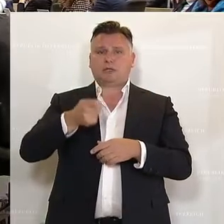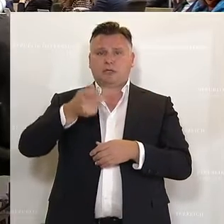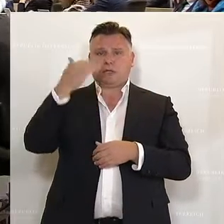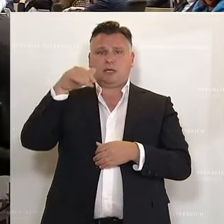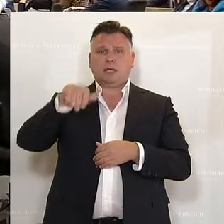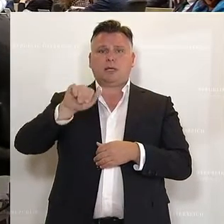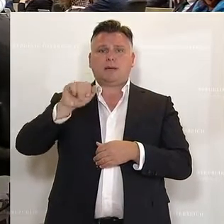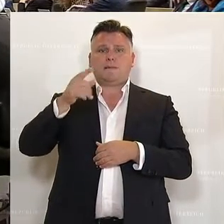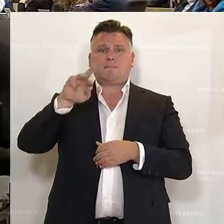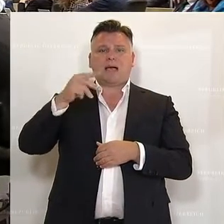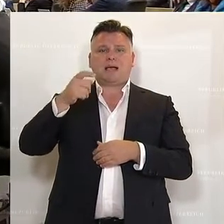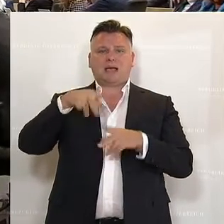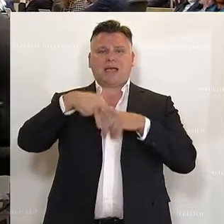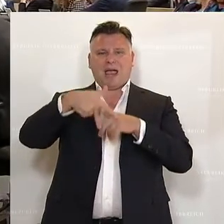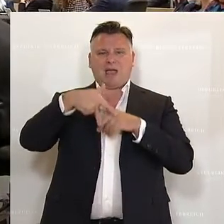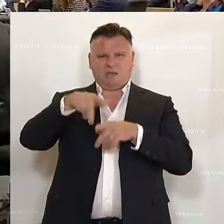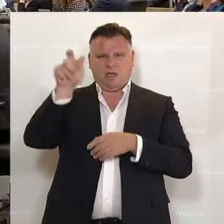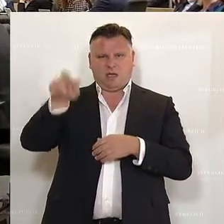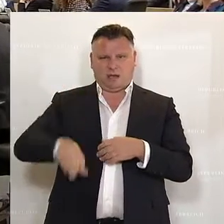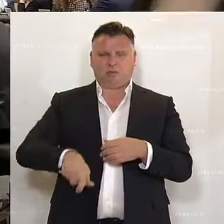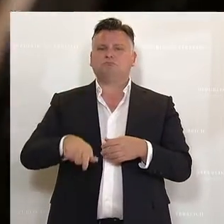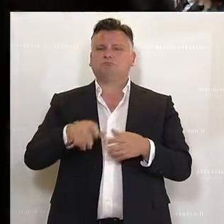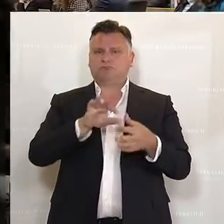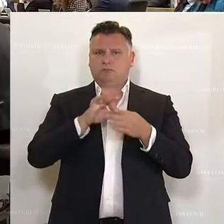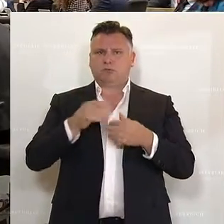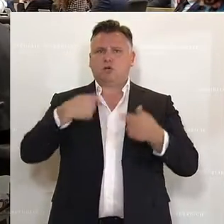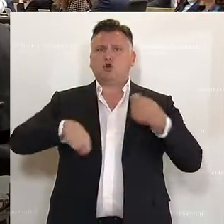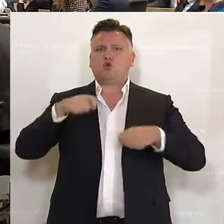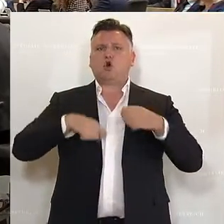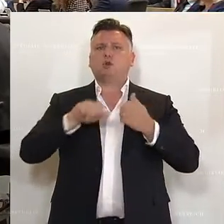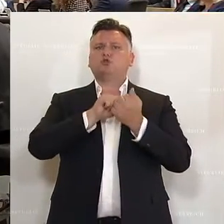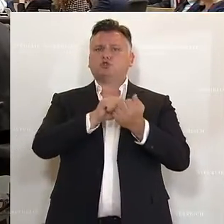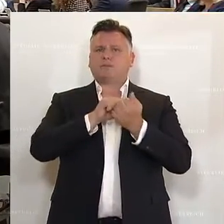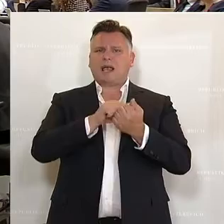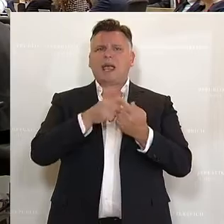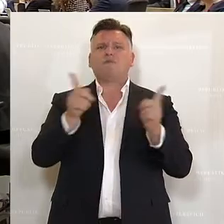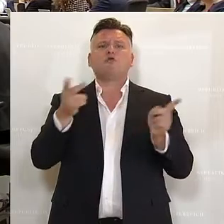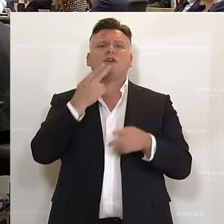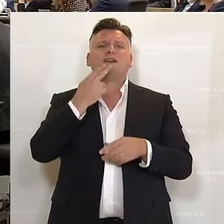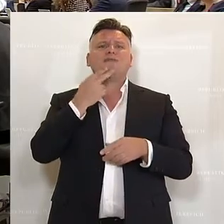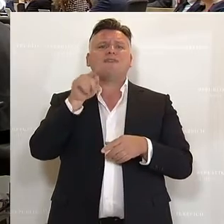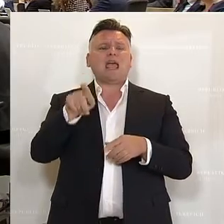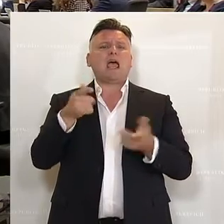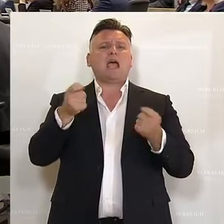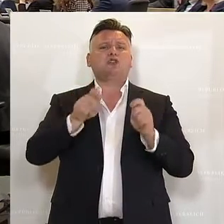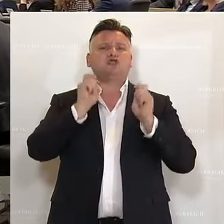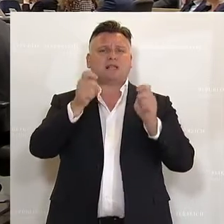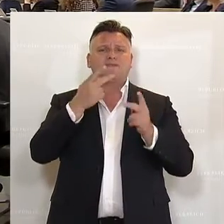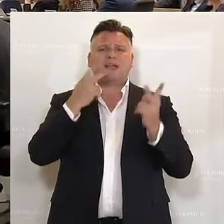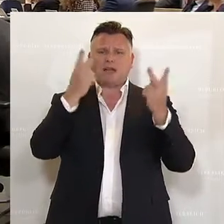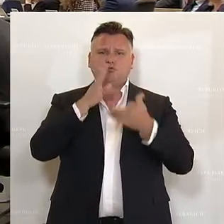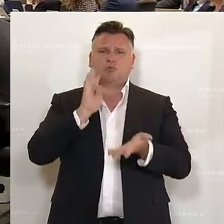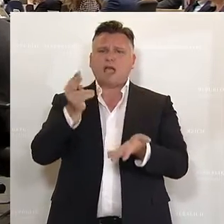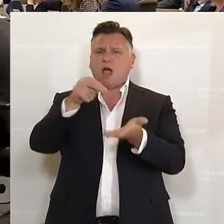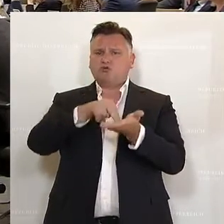Margreiter, Kolleginnen und Kollegen, betreffend Korruptionsbekämpfung. Wer spricht sich für diesen Entschließungsantrag aus? Den